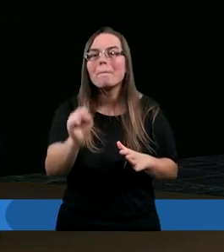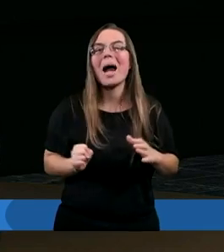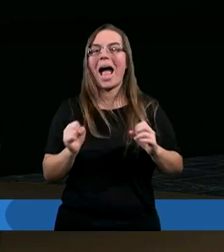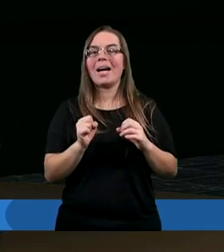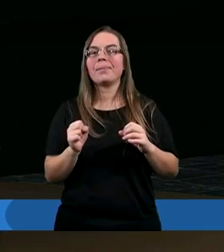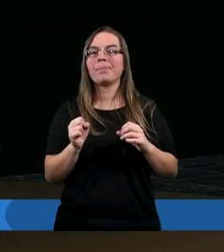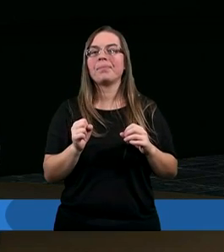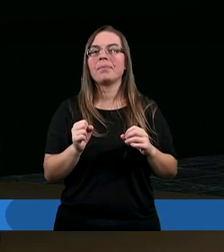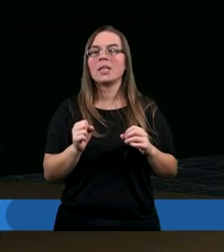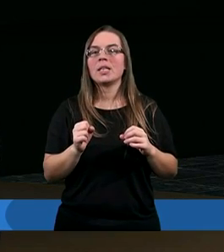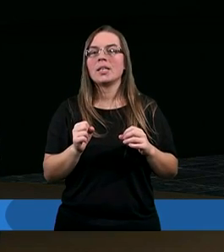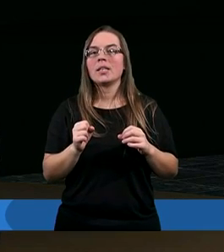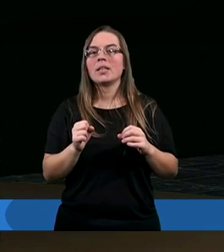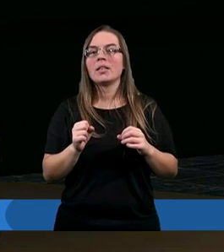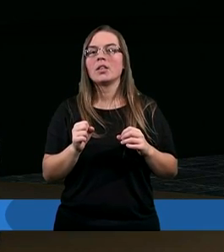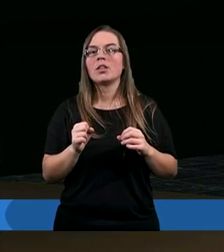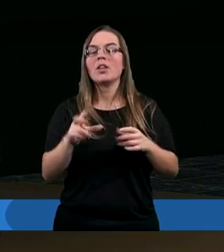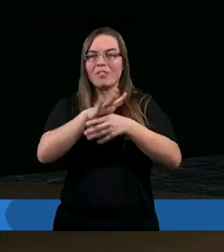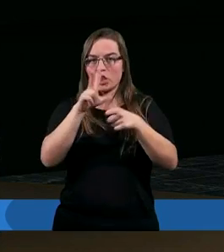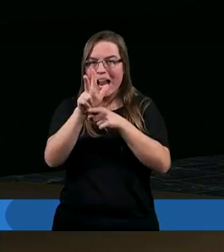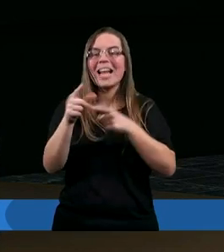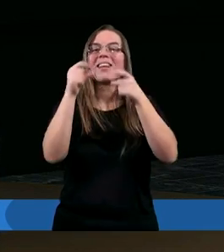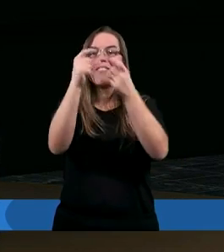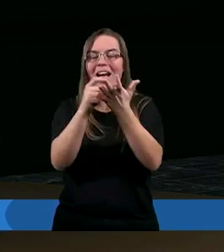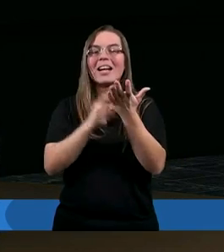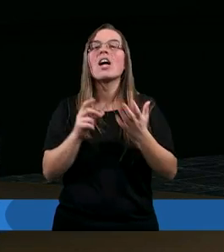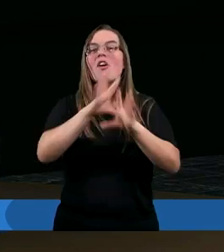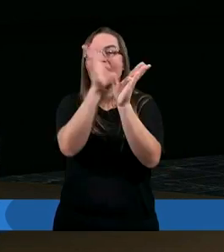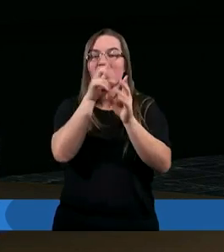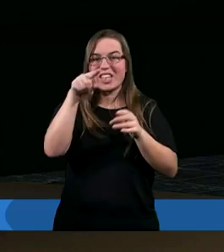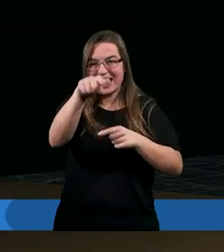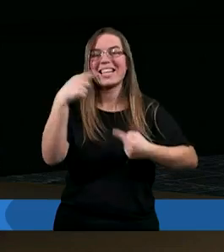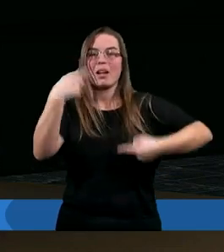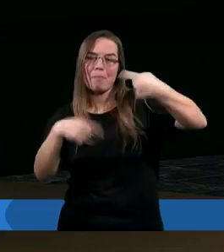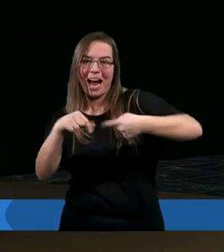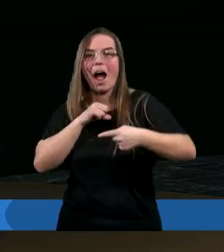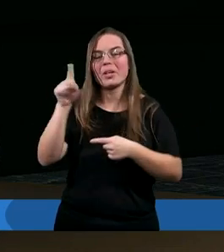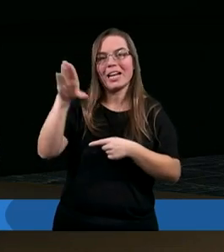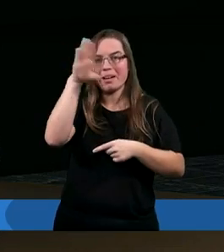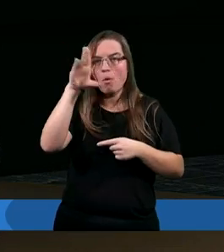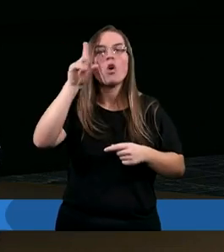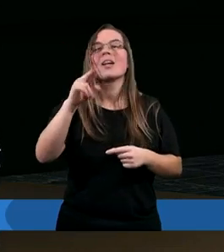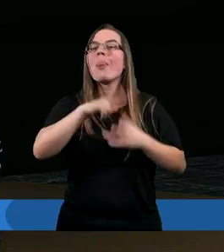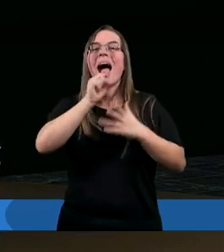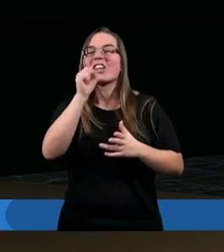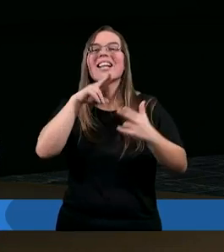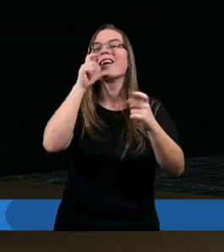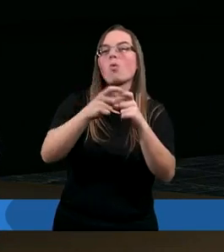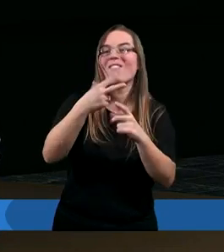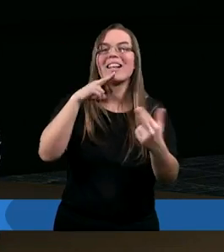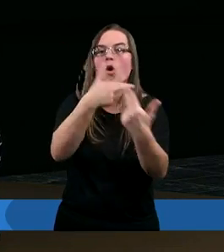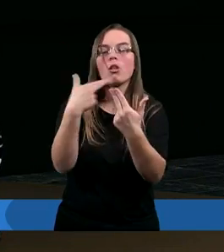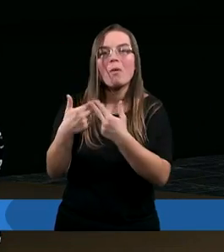w 13 wersecie tak po cóż spierałeś się z nim, że na żadne twoje słowa nie odpowiada.